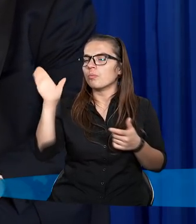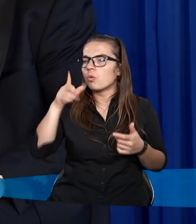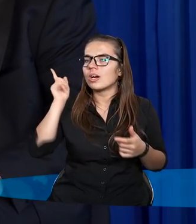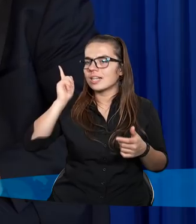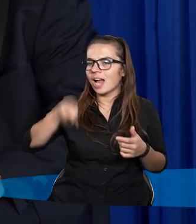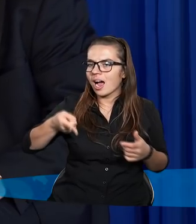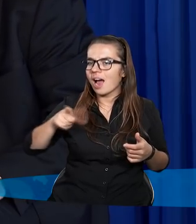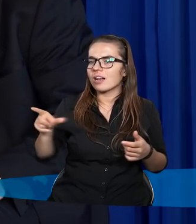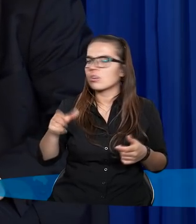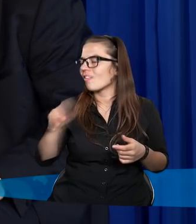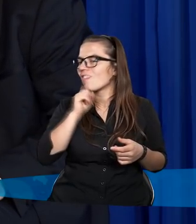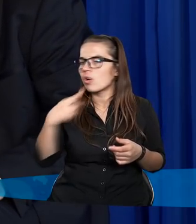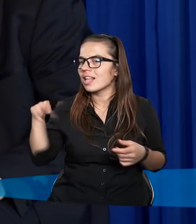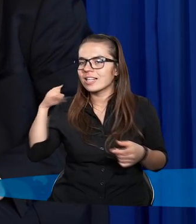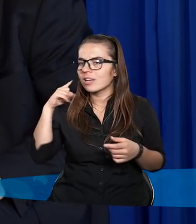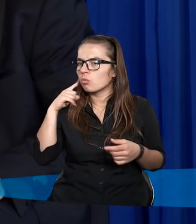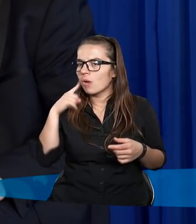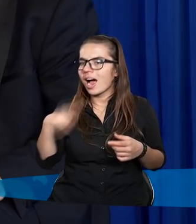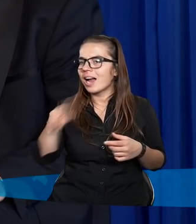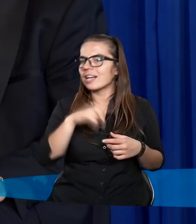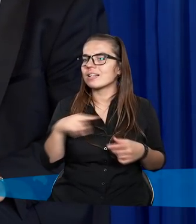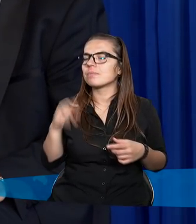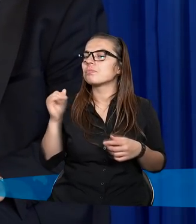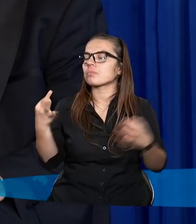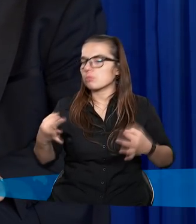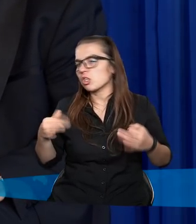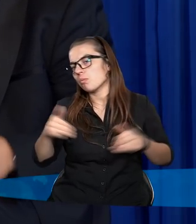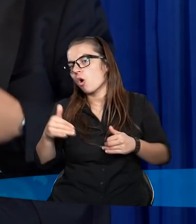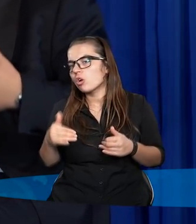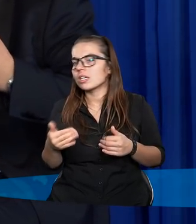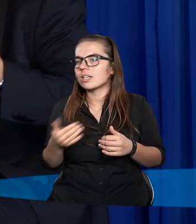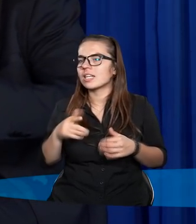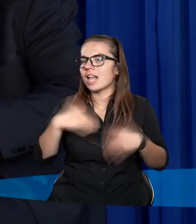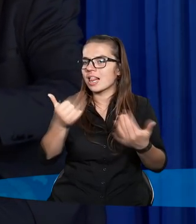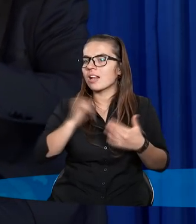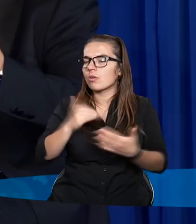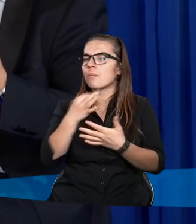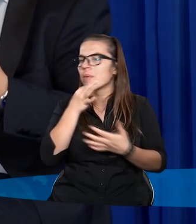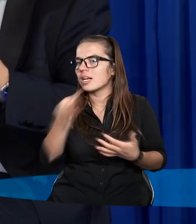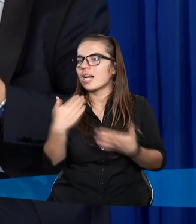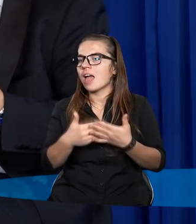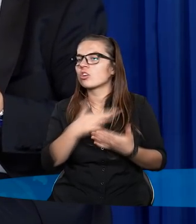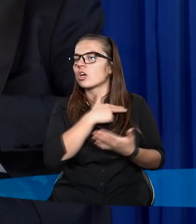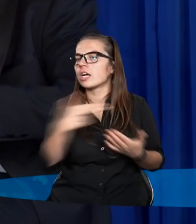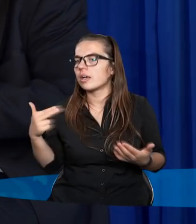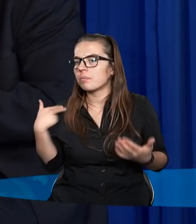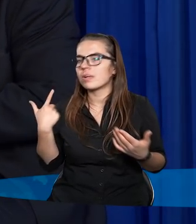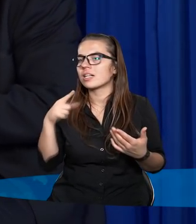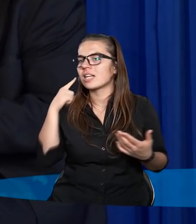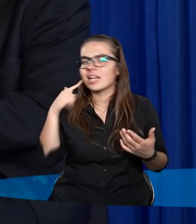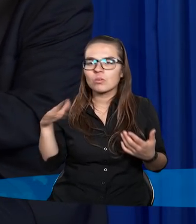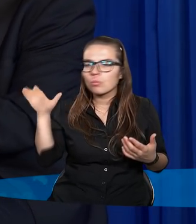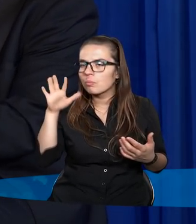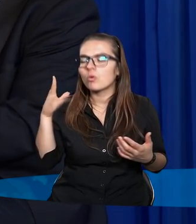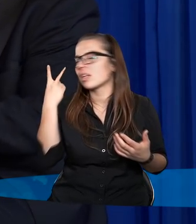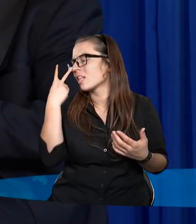nakazał, ci ludzie go nie słuchali. I być może dzisiaj, jeżeli zadajemy sobie pytanie, dlaczego my nie słyszymy